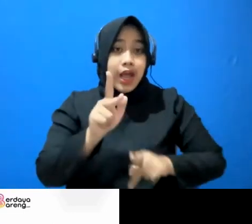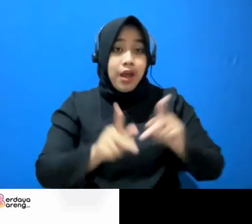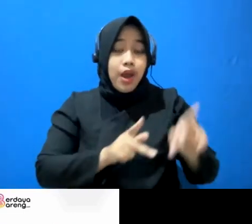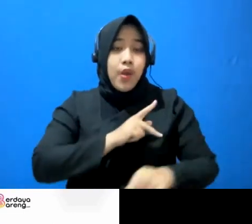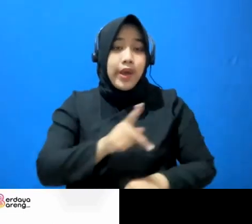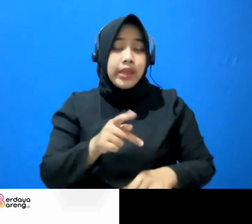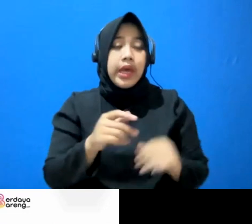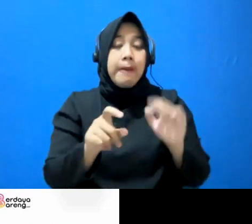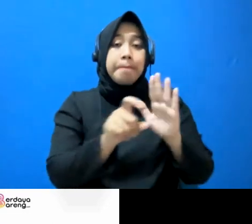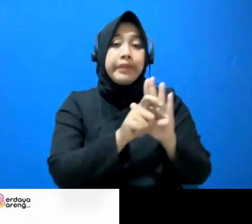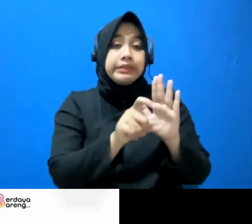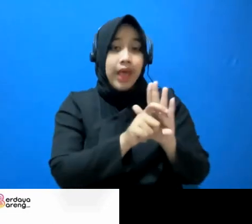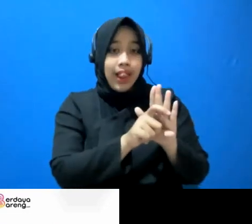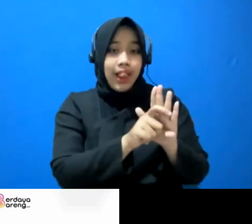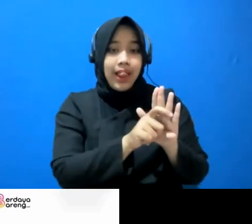misalnya